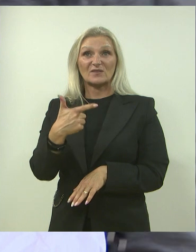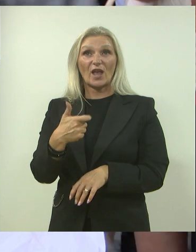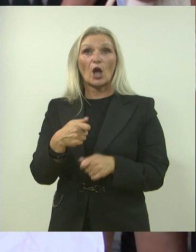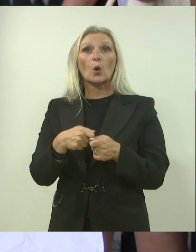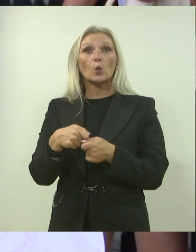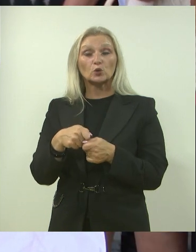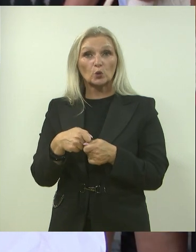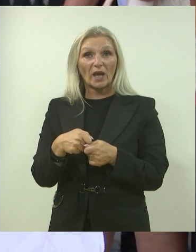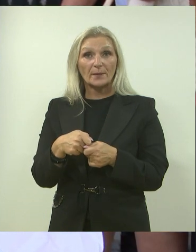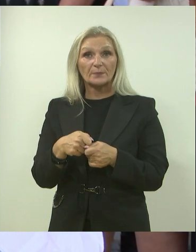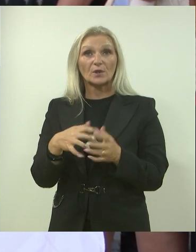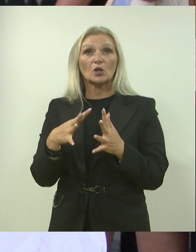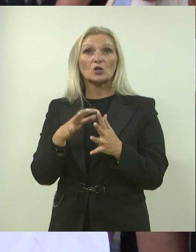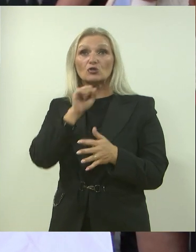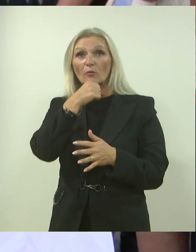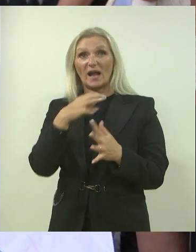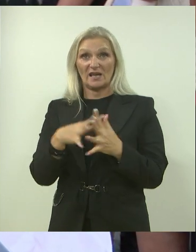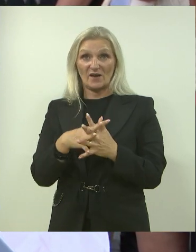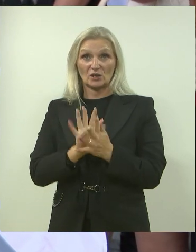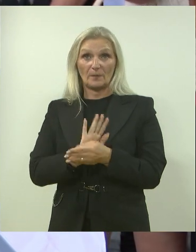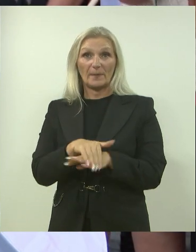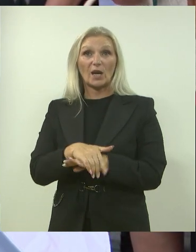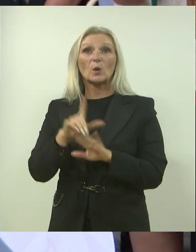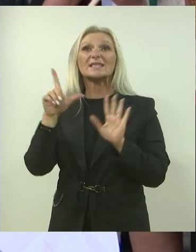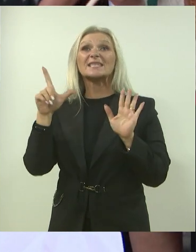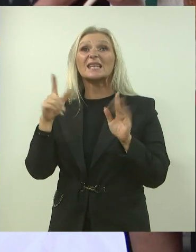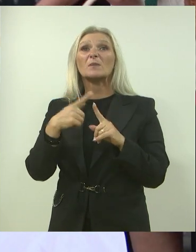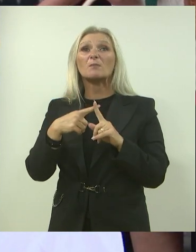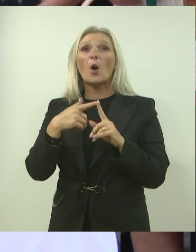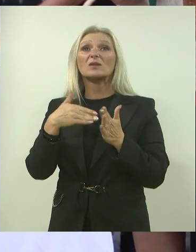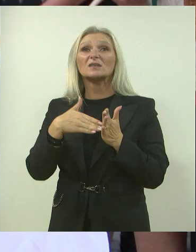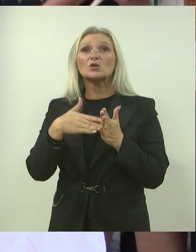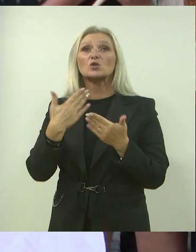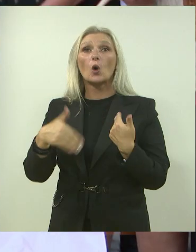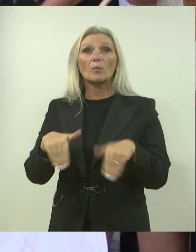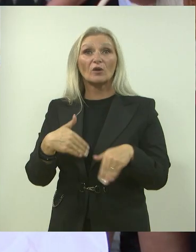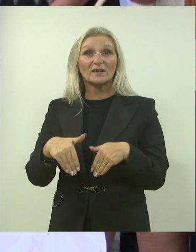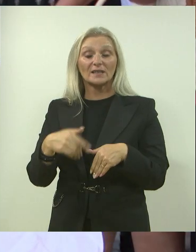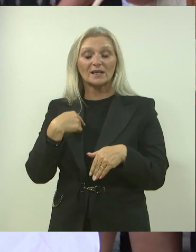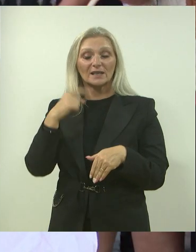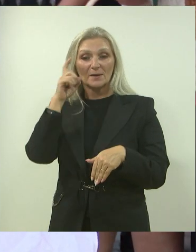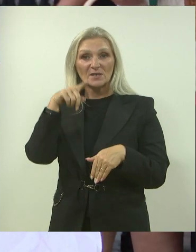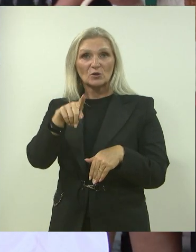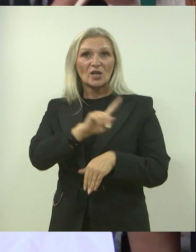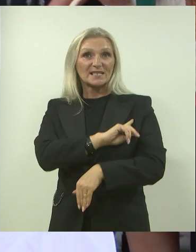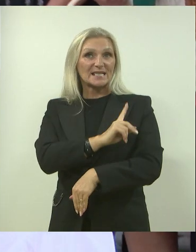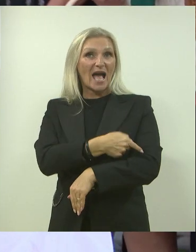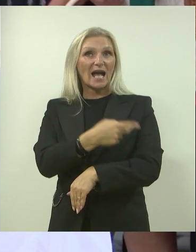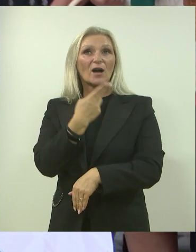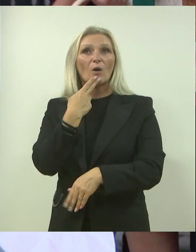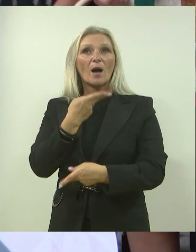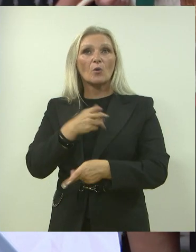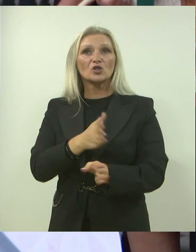na teritoriju županije Varaždinske, preko 7,5 tisuća umirovljenika i mislim da je to određena snaga koja može